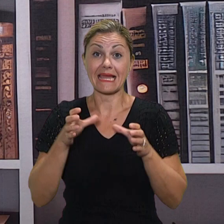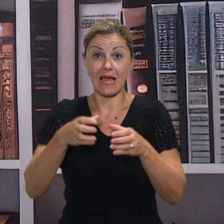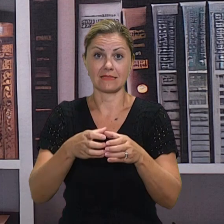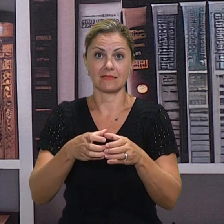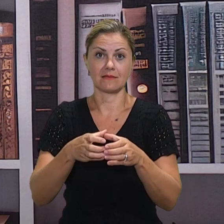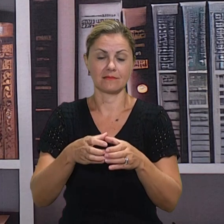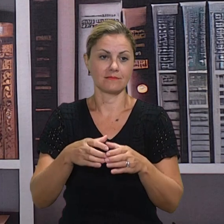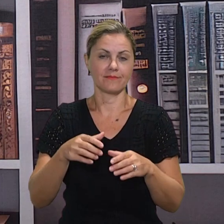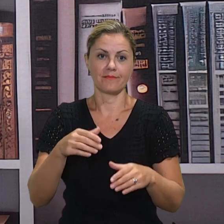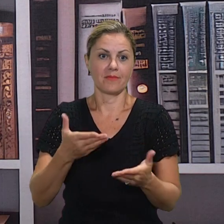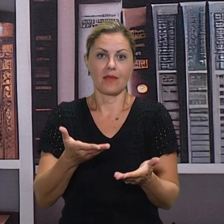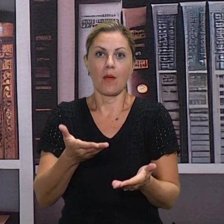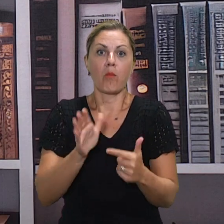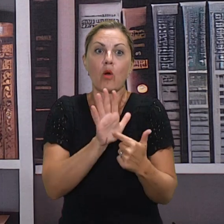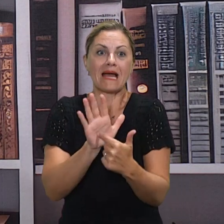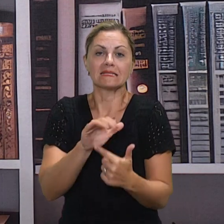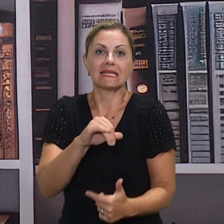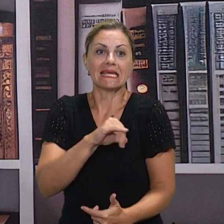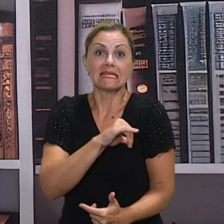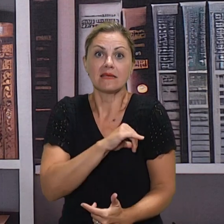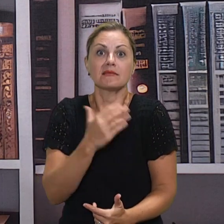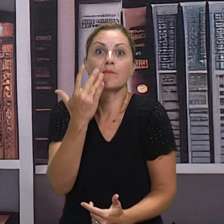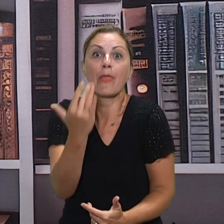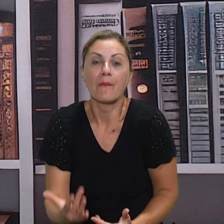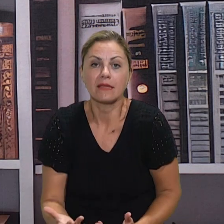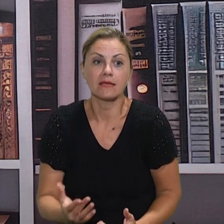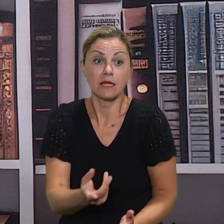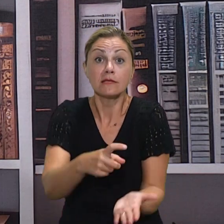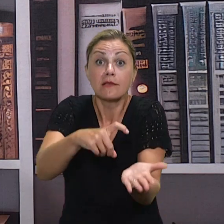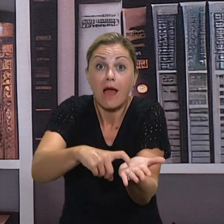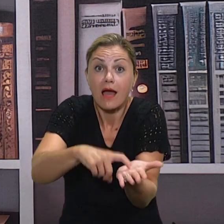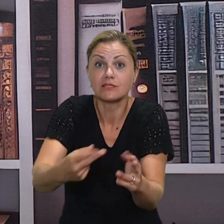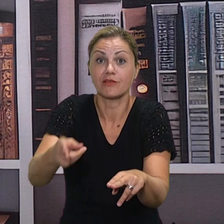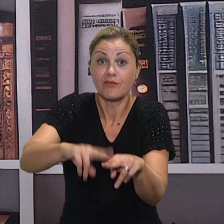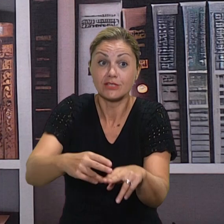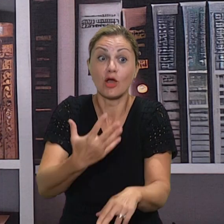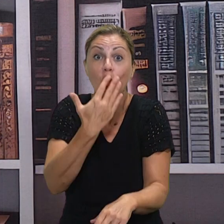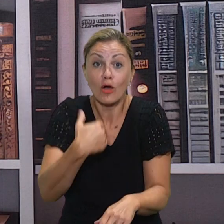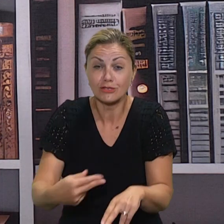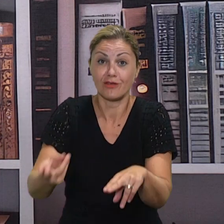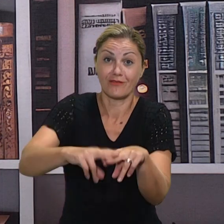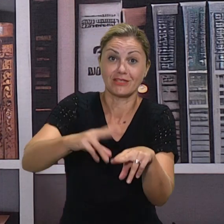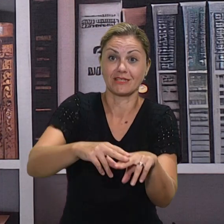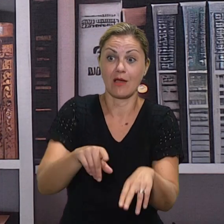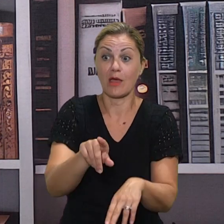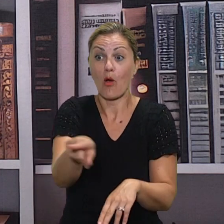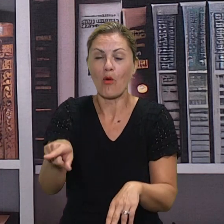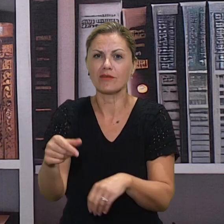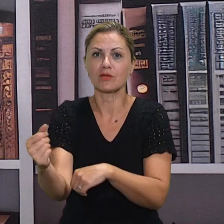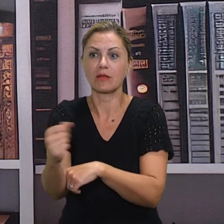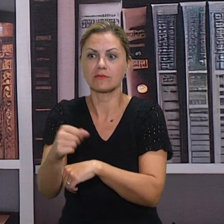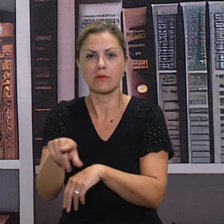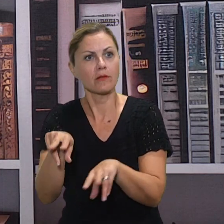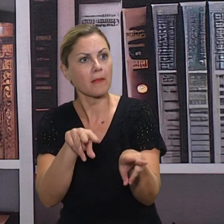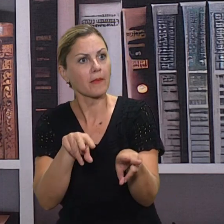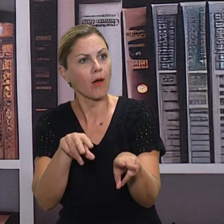pokazali interese za matematiku i konstantno traže dodatno više. Čak i onih kojima malo i zapinje nekakvo